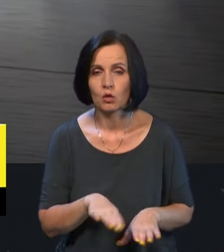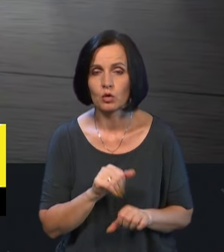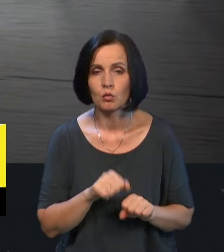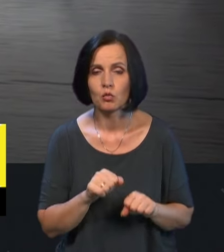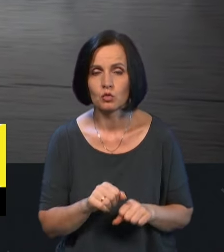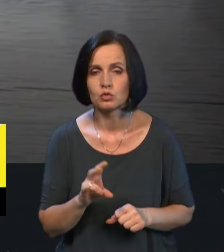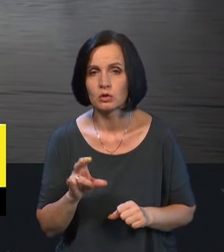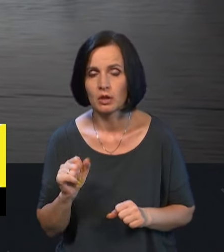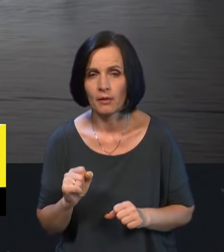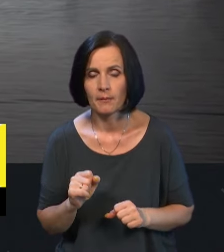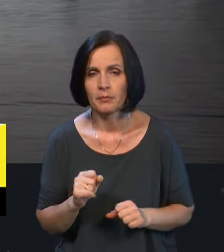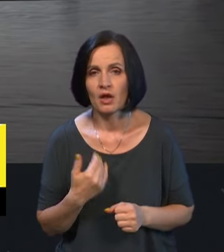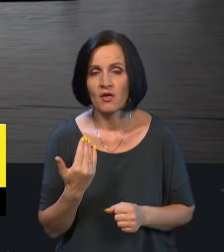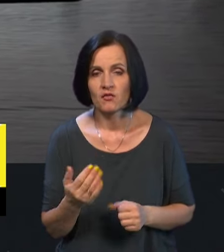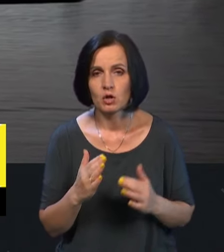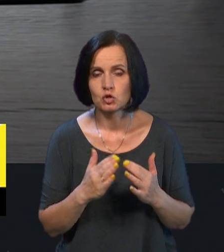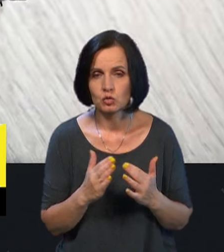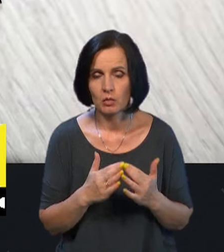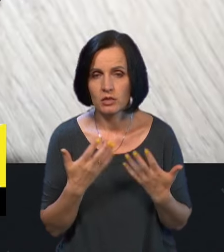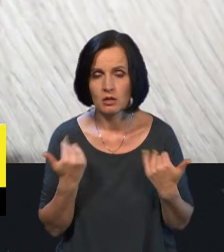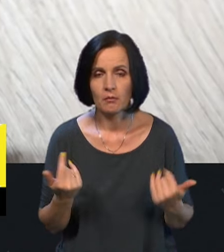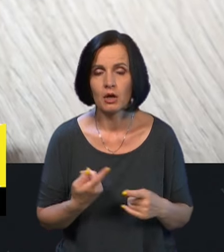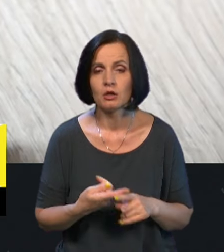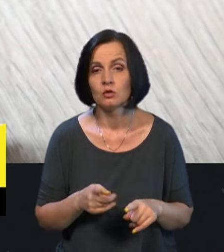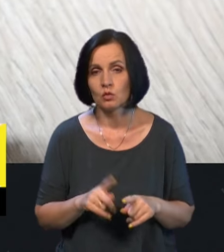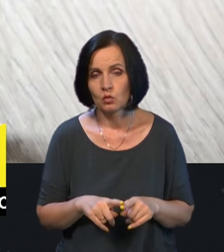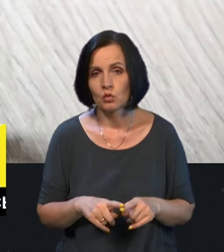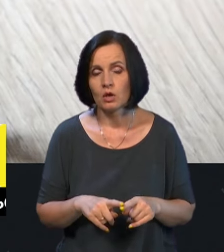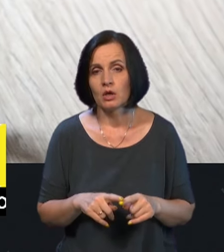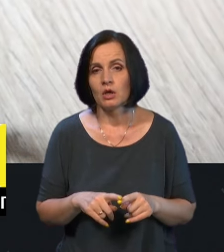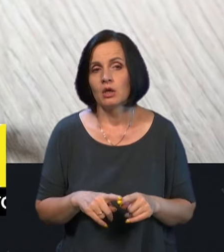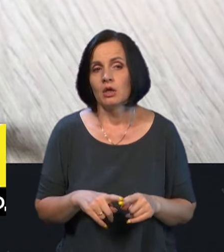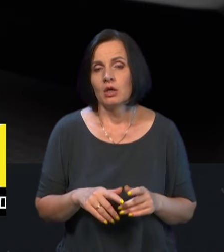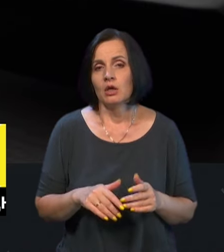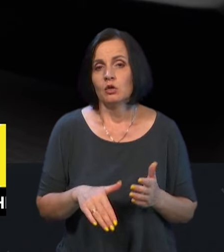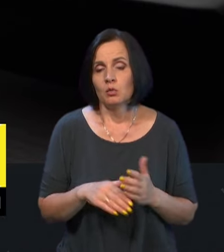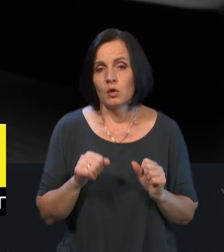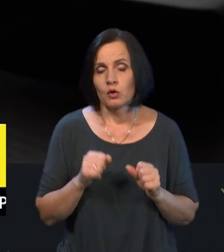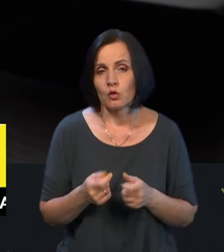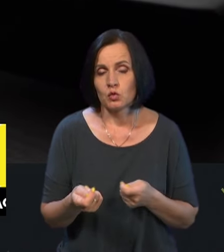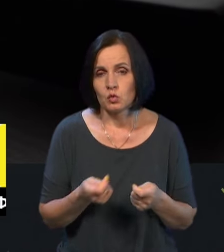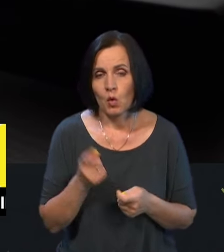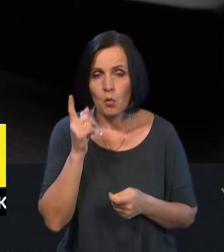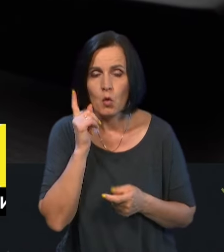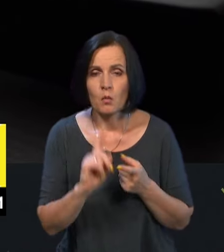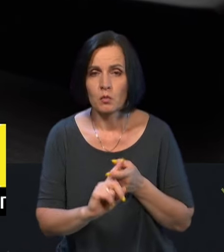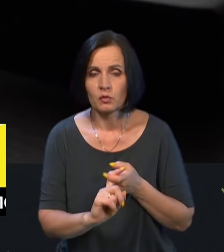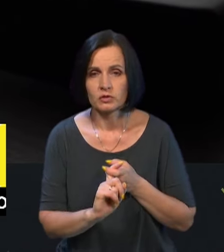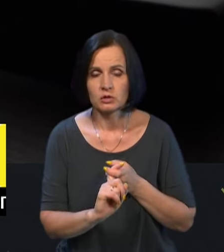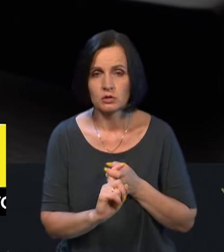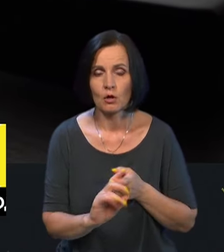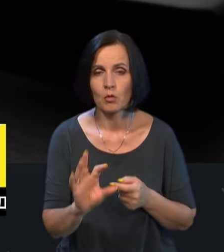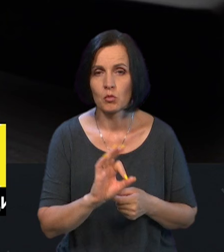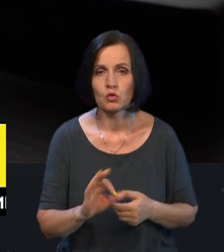в вашому будинку немає, тоді на допомогу можуть прийти оператори мобільного зв'язку, про